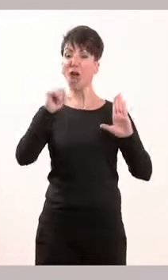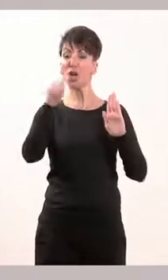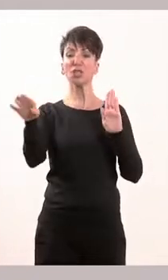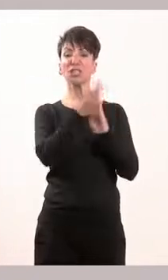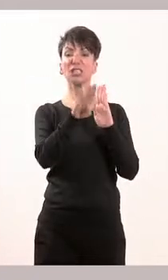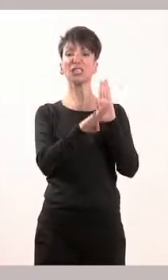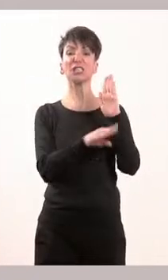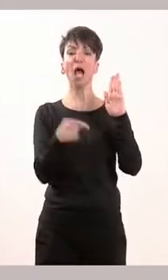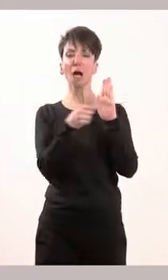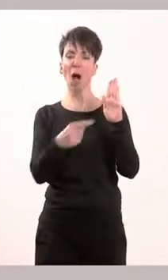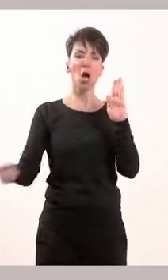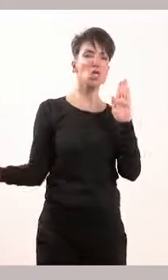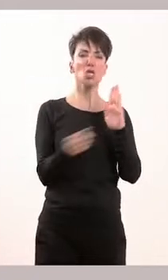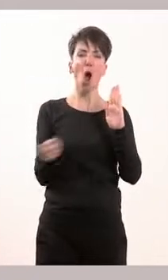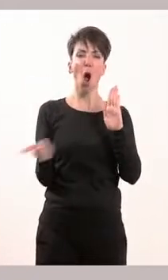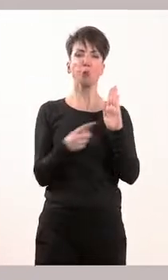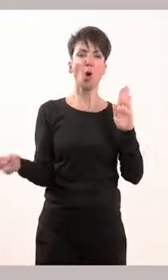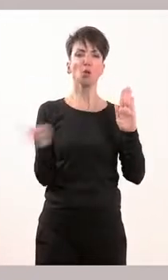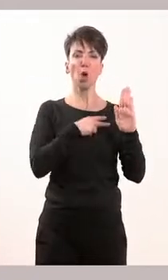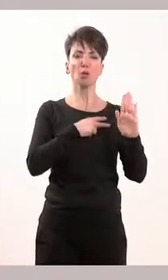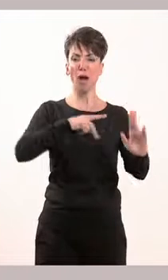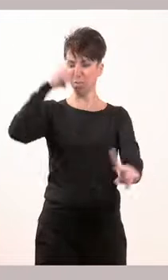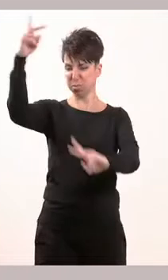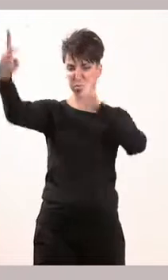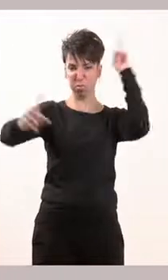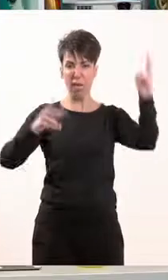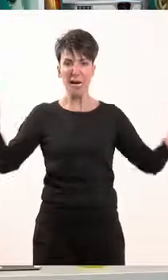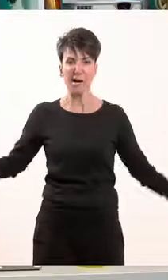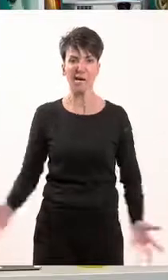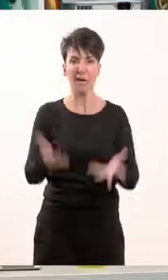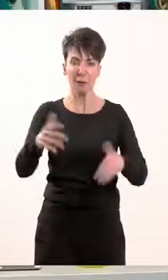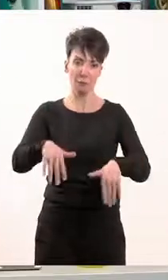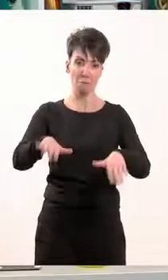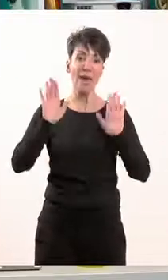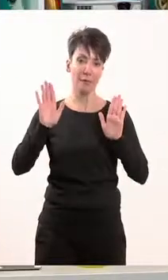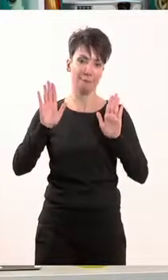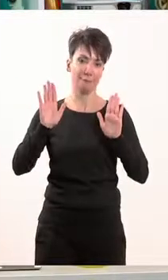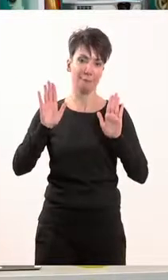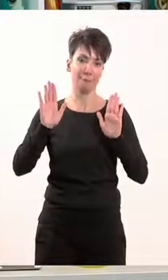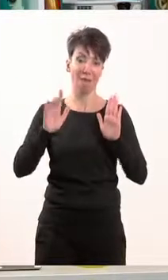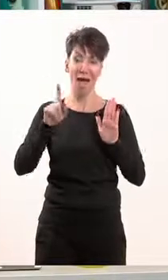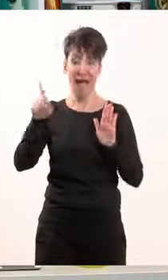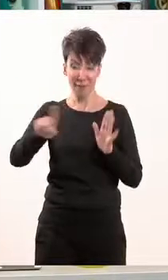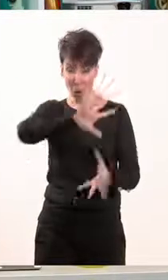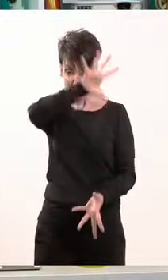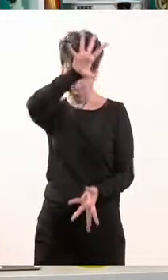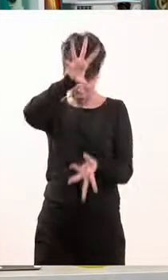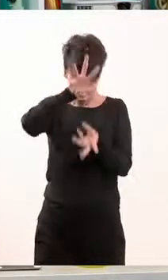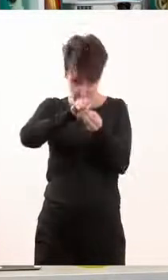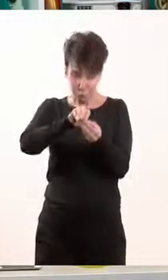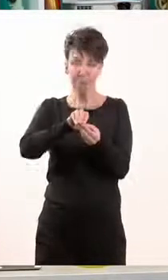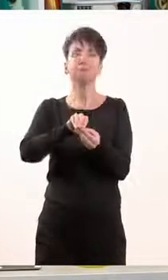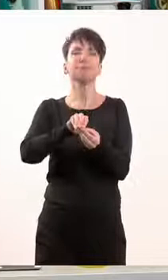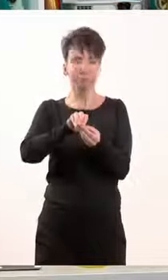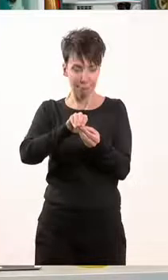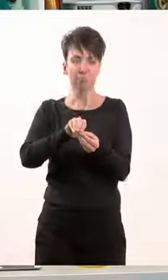κυβερνηθεί με νόμους και όχι με το έτσι θέλω. Αυτή η φράση συμπυκνώνει την αξία,